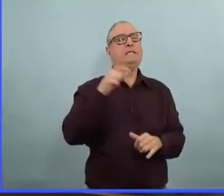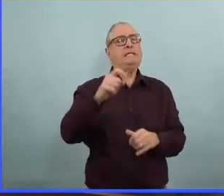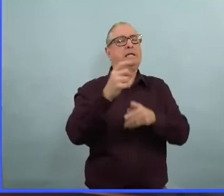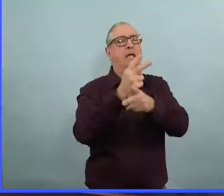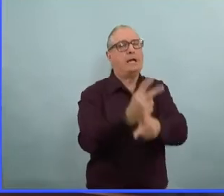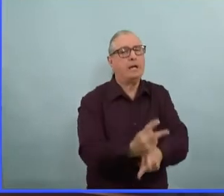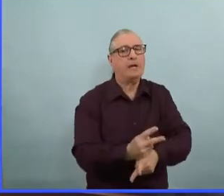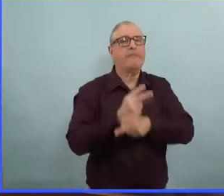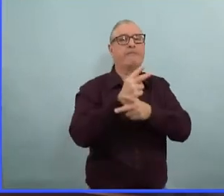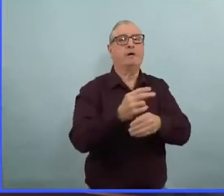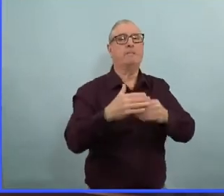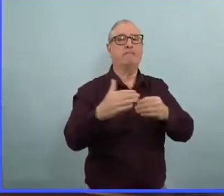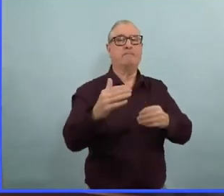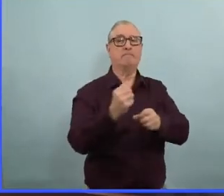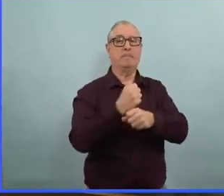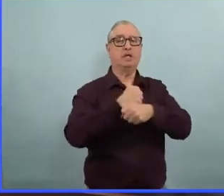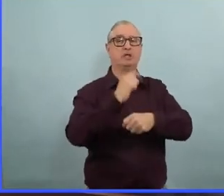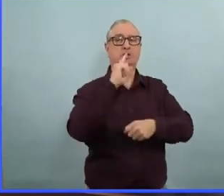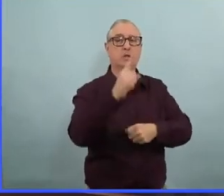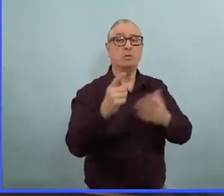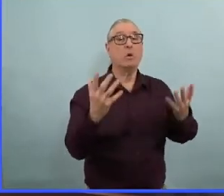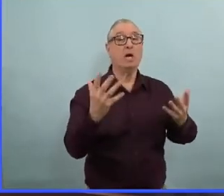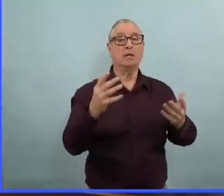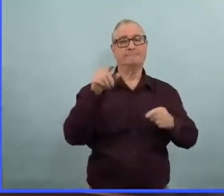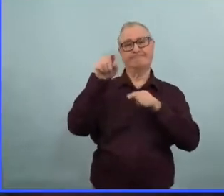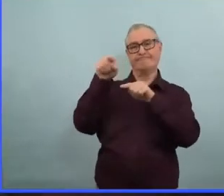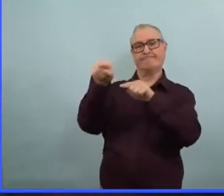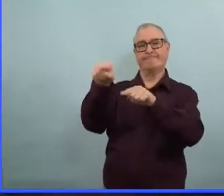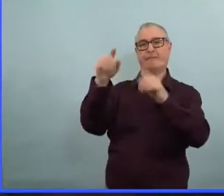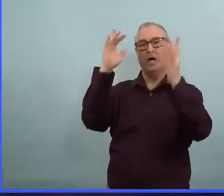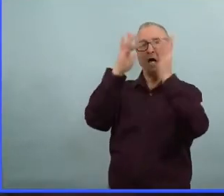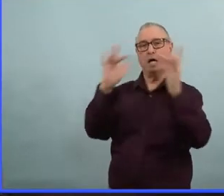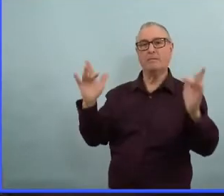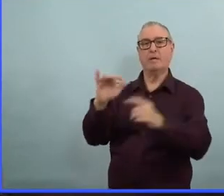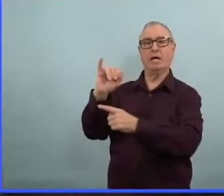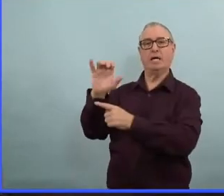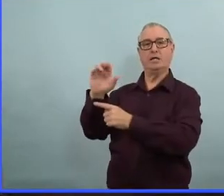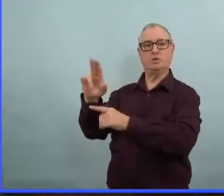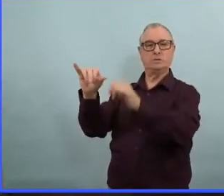afin de nous assurer que le système de soins de santé soit là pour tous les Manitobains qui en auront besoin.